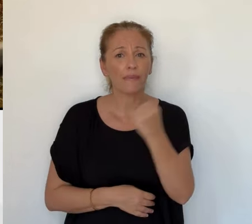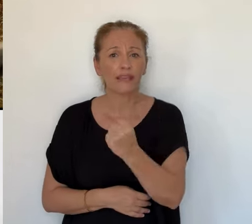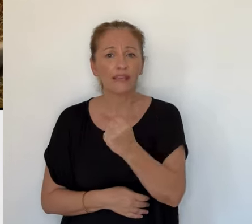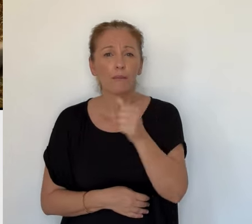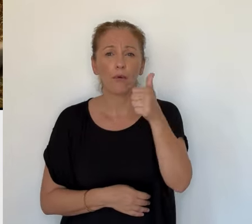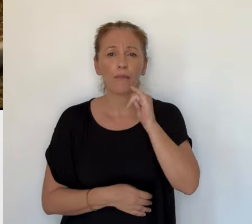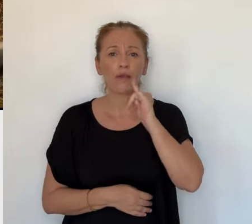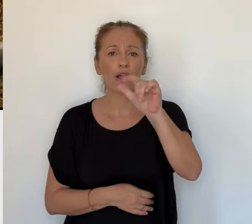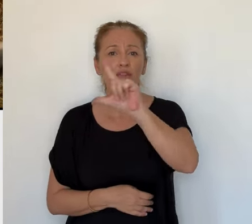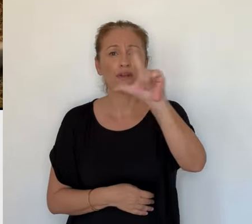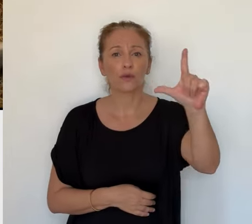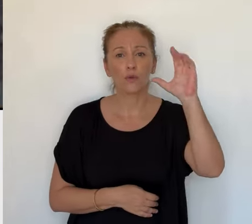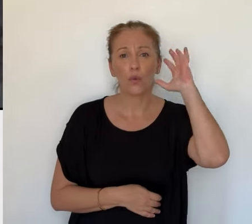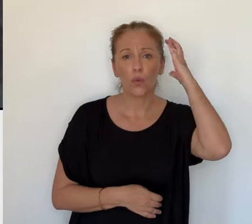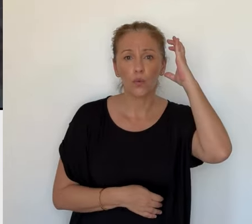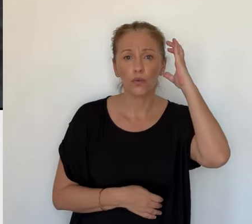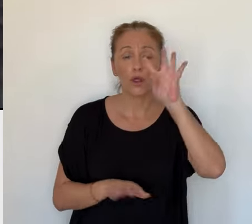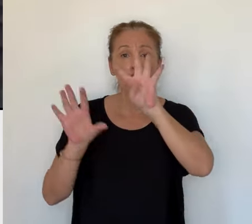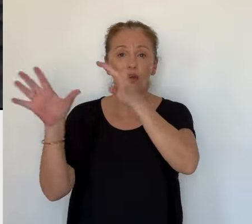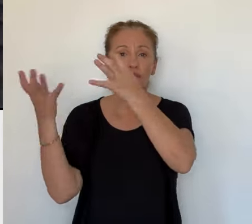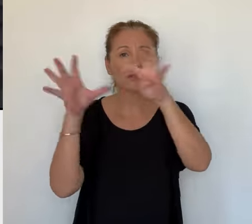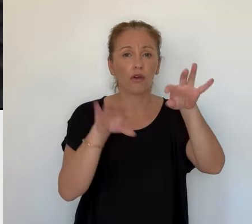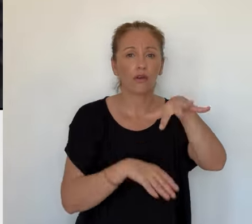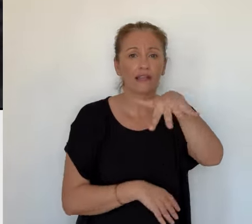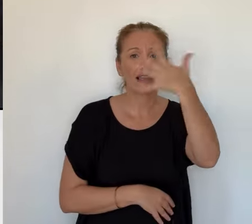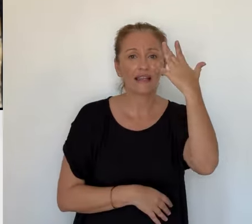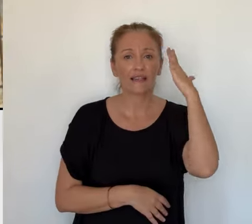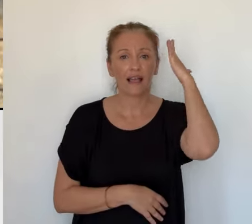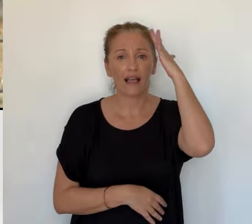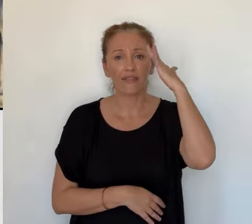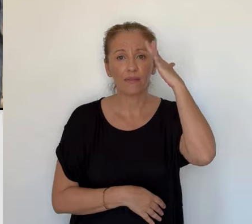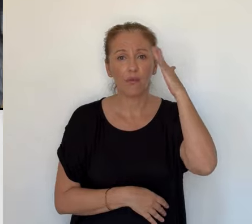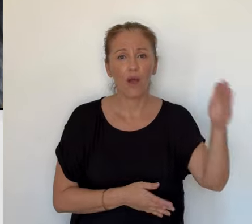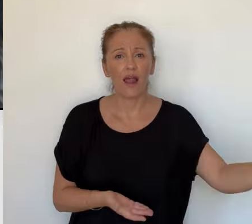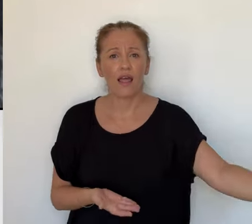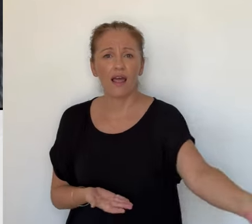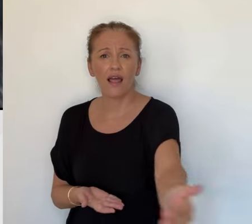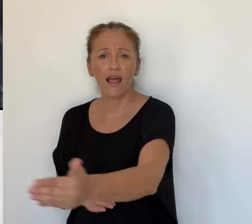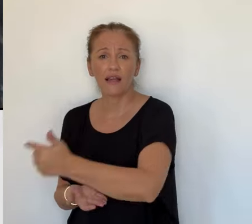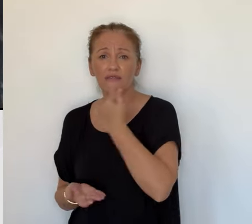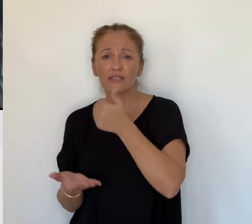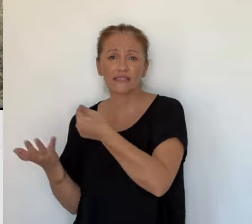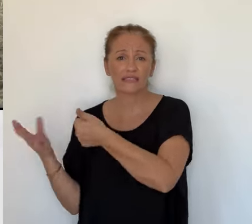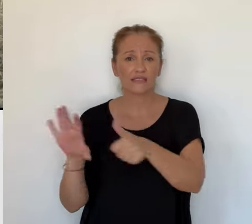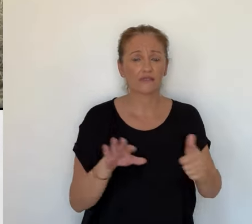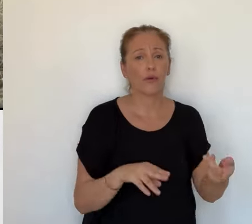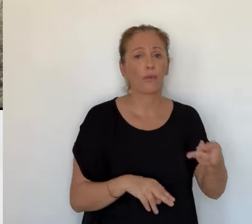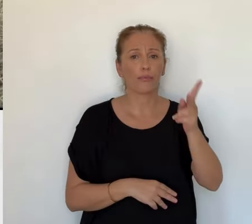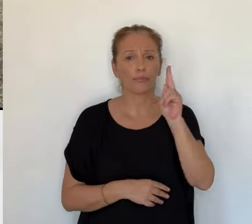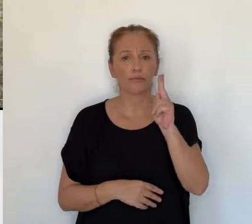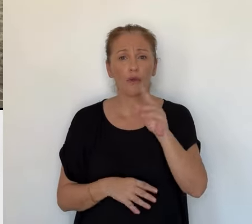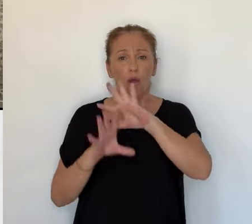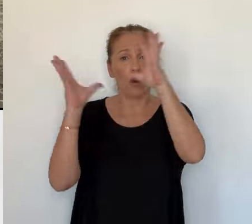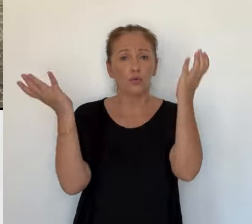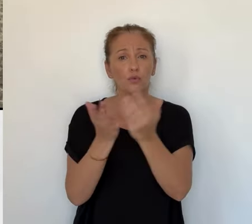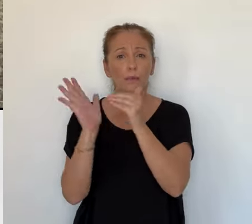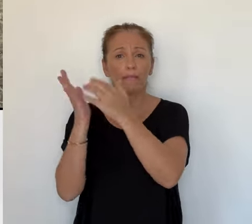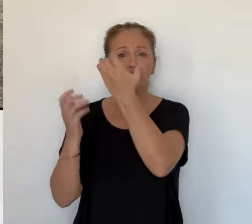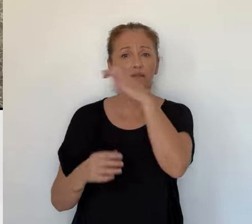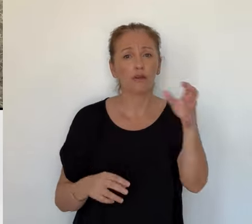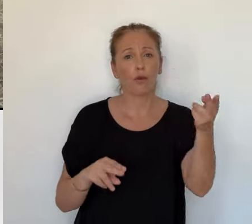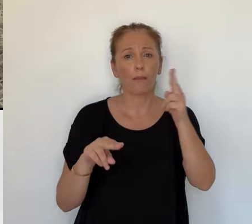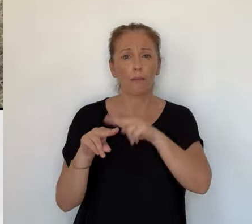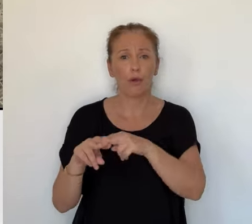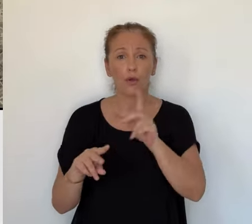En tout, les chiffres fournis par les écarisseurs font apparaître une hausse de 1100 décès supplémentaires cet été. Des données qu'il faut pondérer